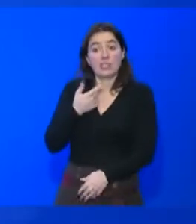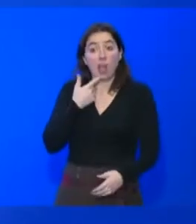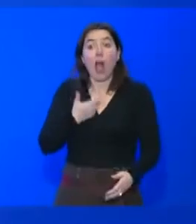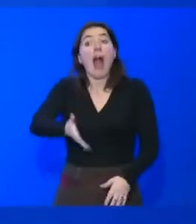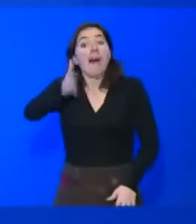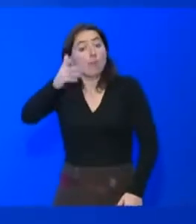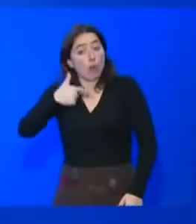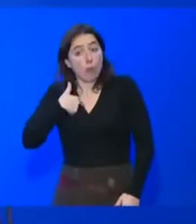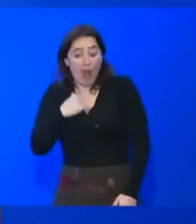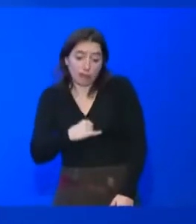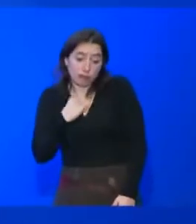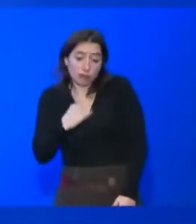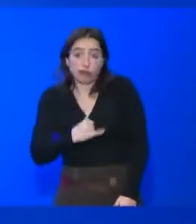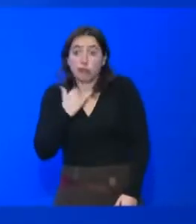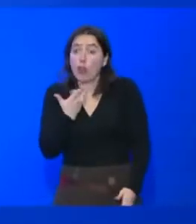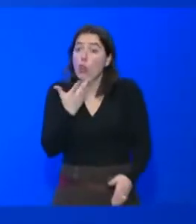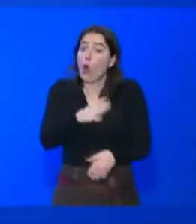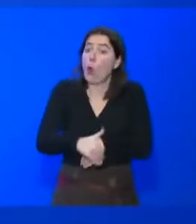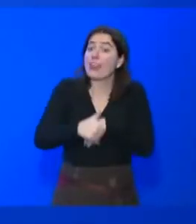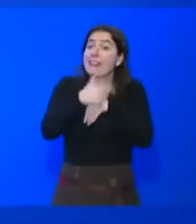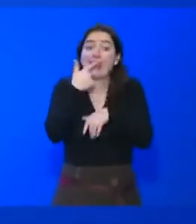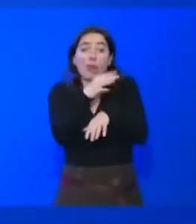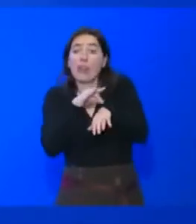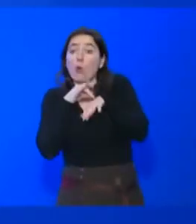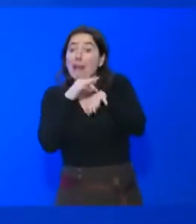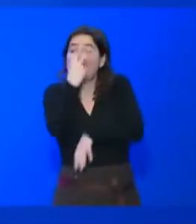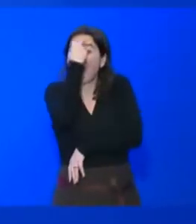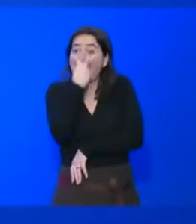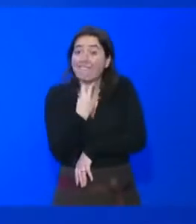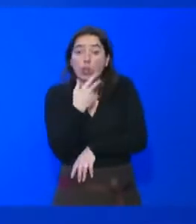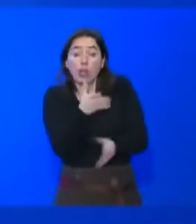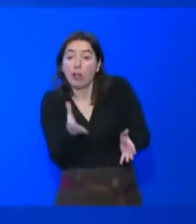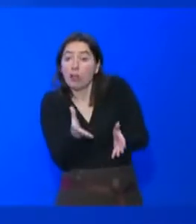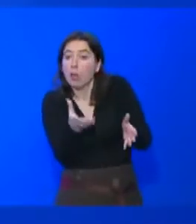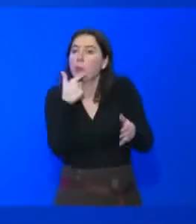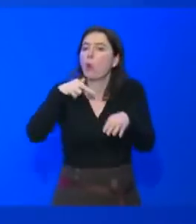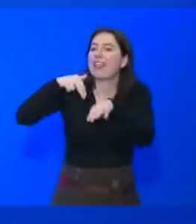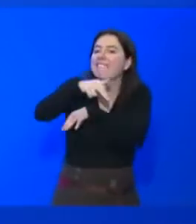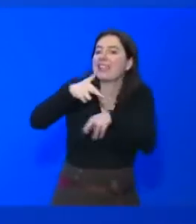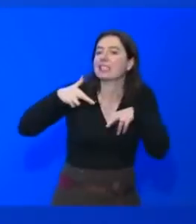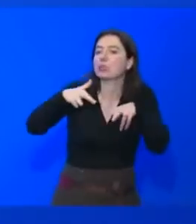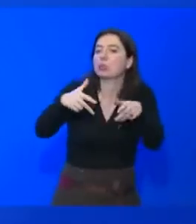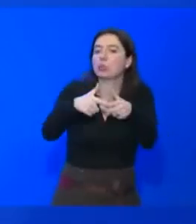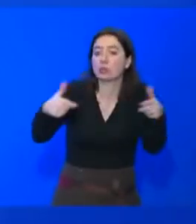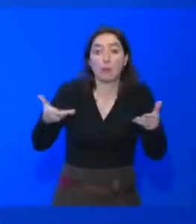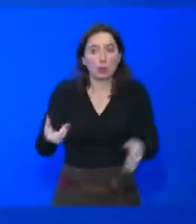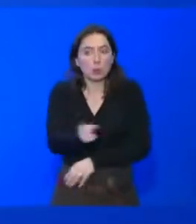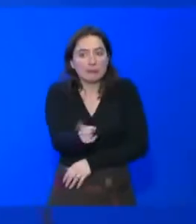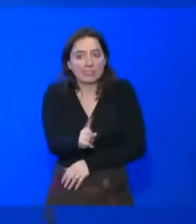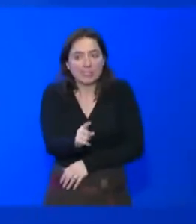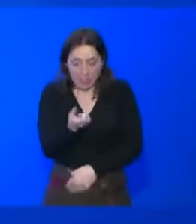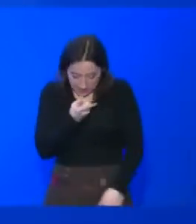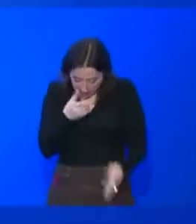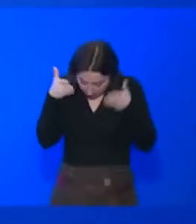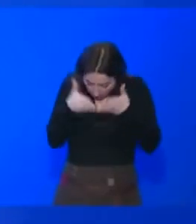sont en train de regarder leur SMS, ils ont des écouteurs. Vous ne pouvez pas demander « Mais on est à quelle station ? Je suis obligée parfois de frapper les gens